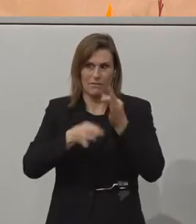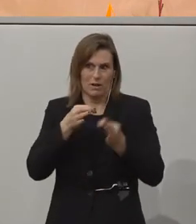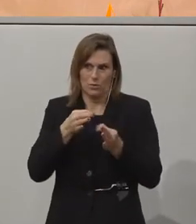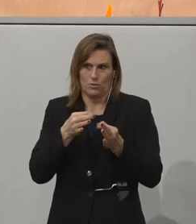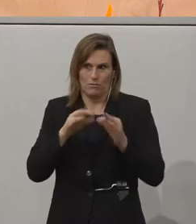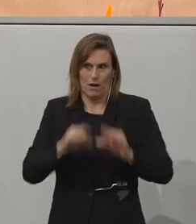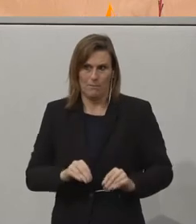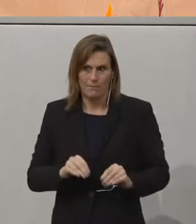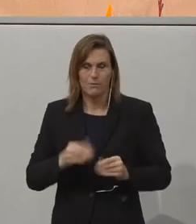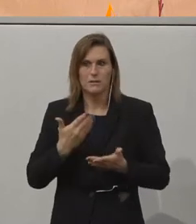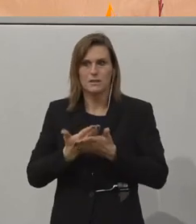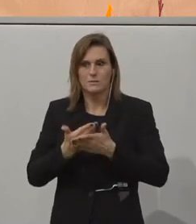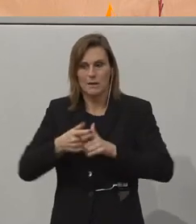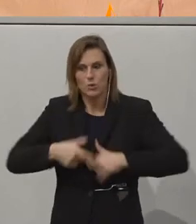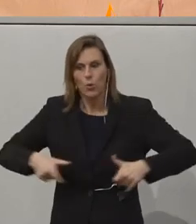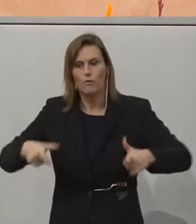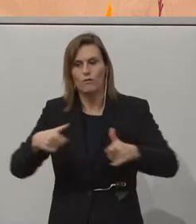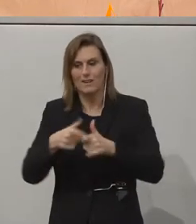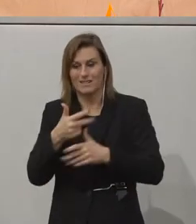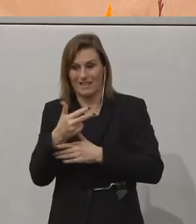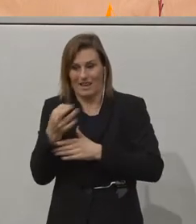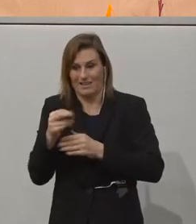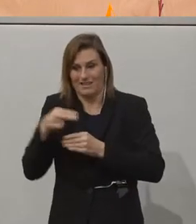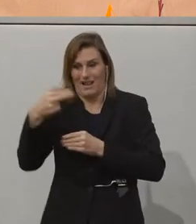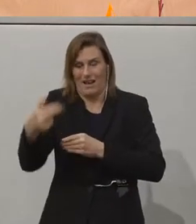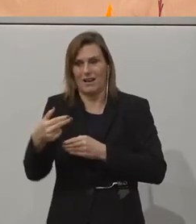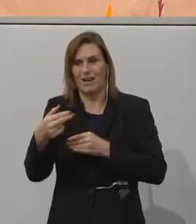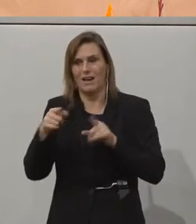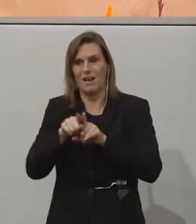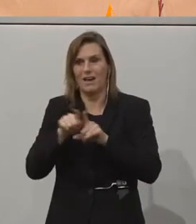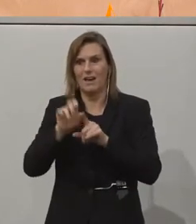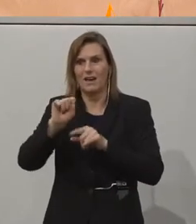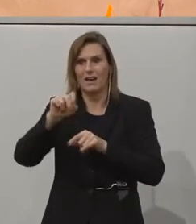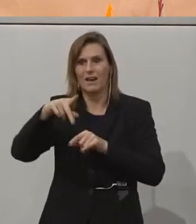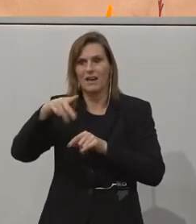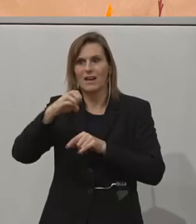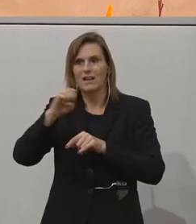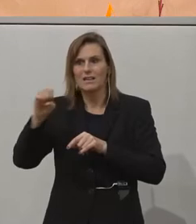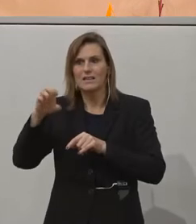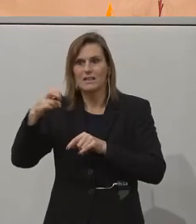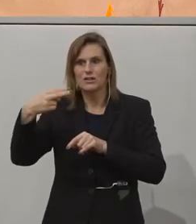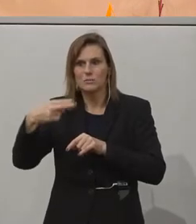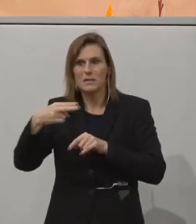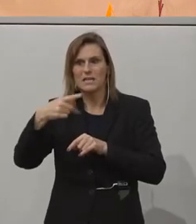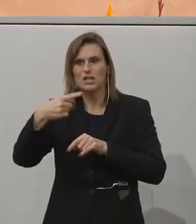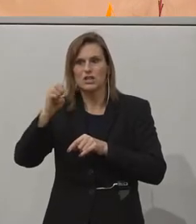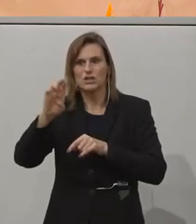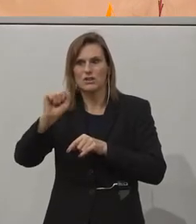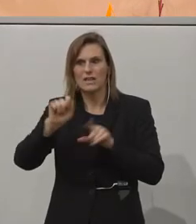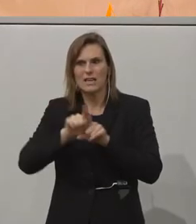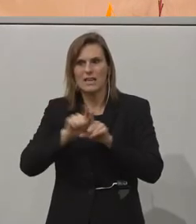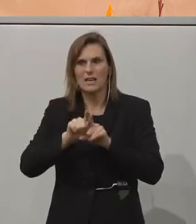bei der Zero-Project-Konferenz in den drei Tagen SpeechGear zu erfahren. Sie haben die Möglichkeit, eine Übersetzung in